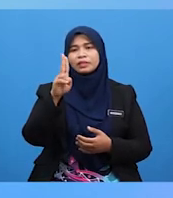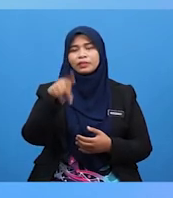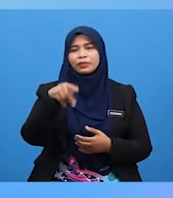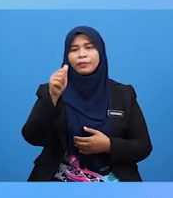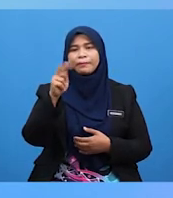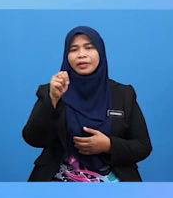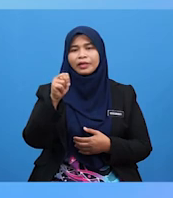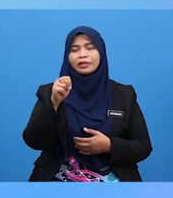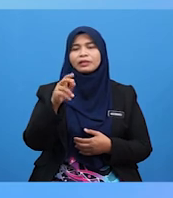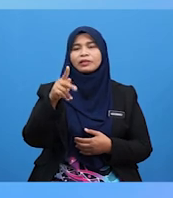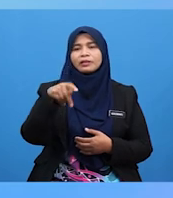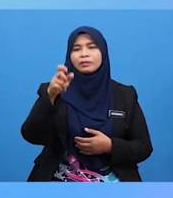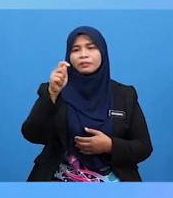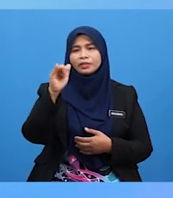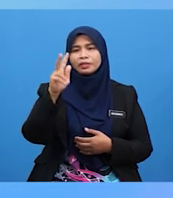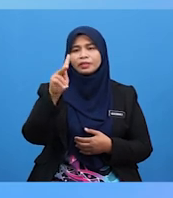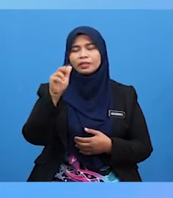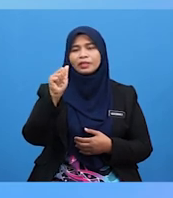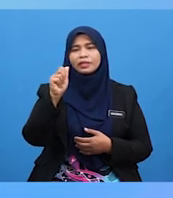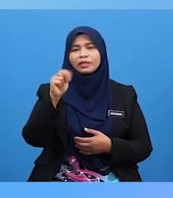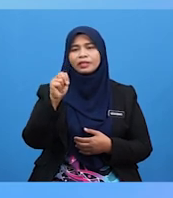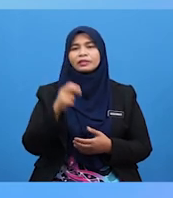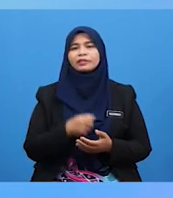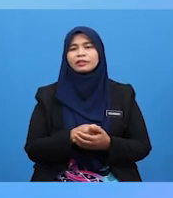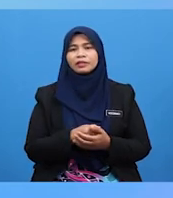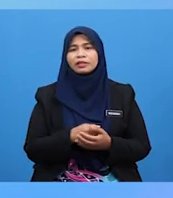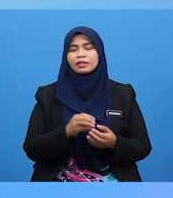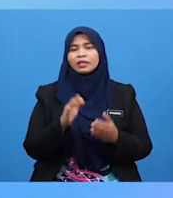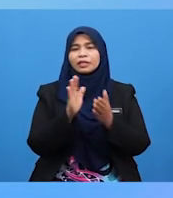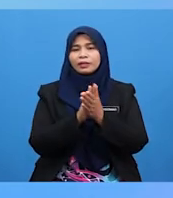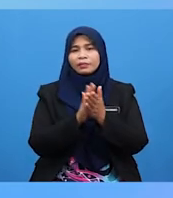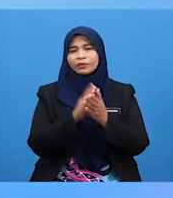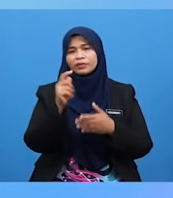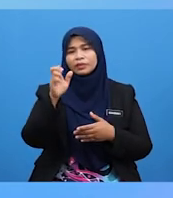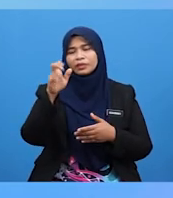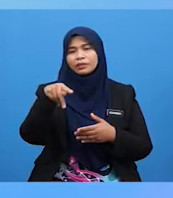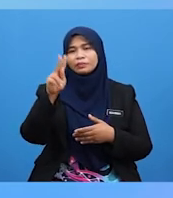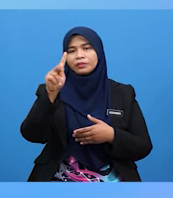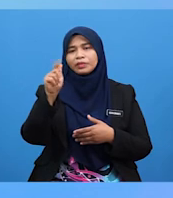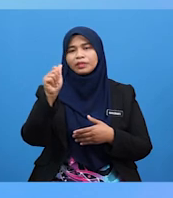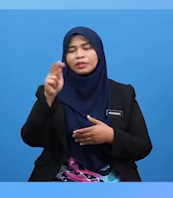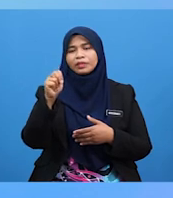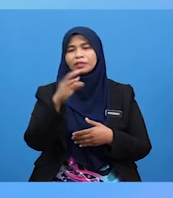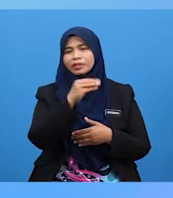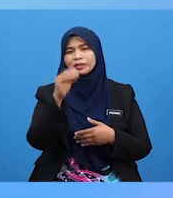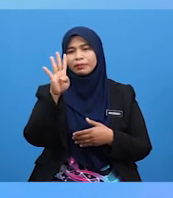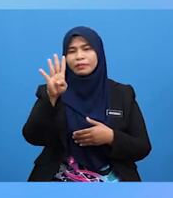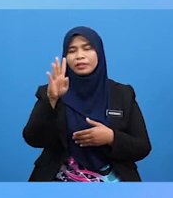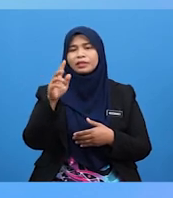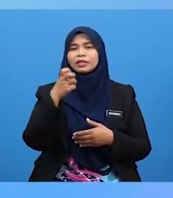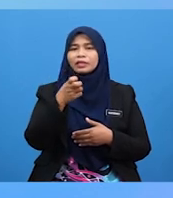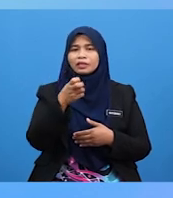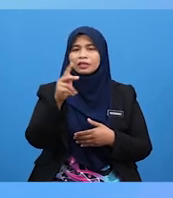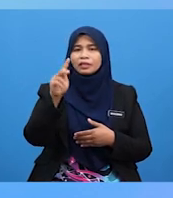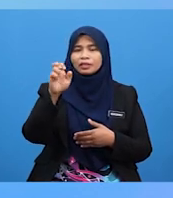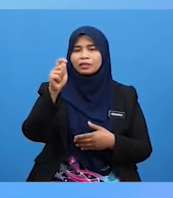Petikan Atau Gesekan Tepukan Dan Ketukan